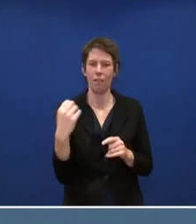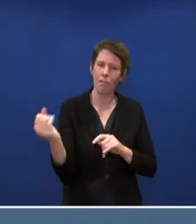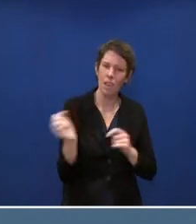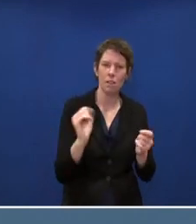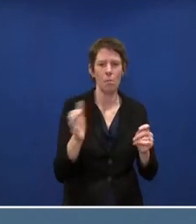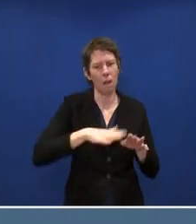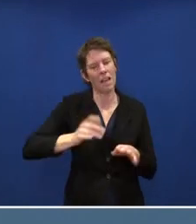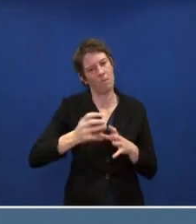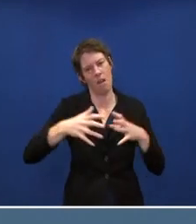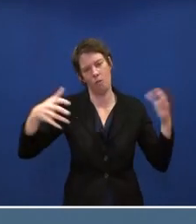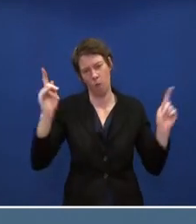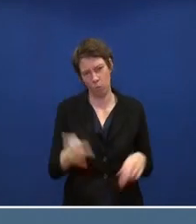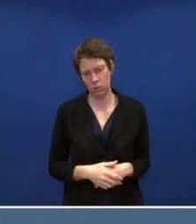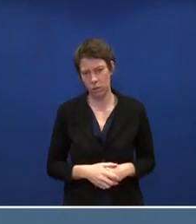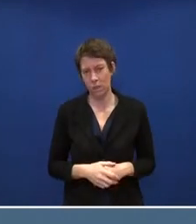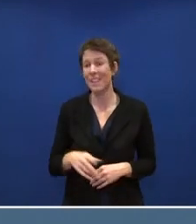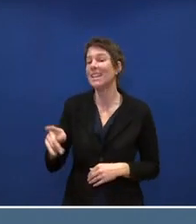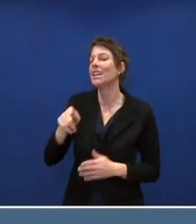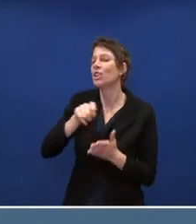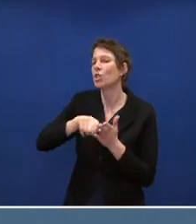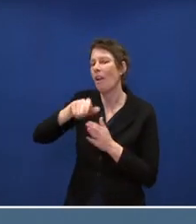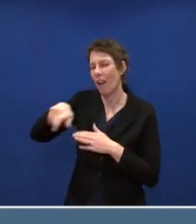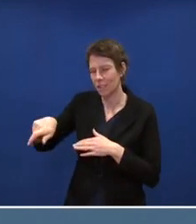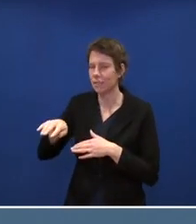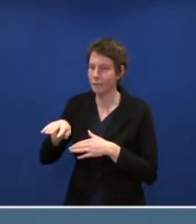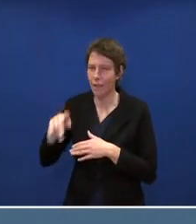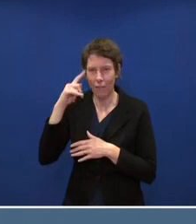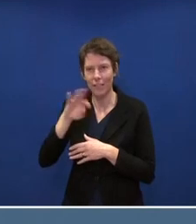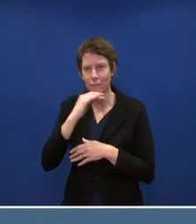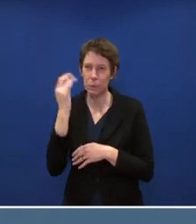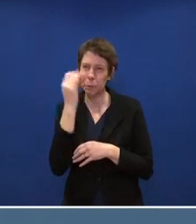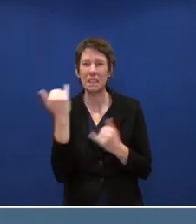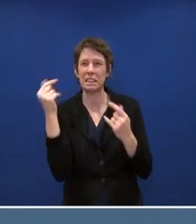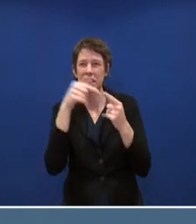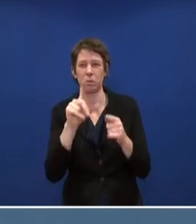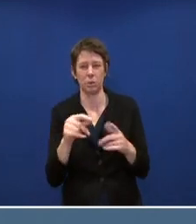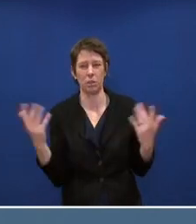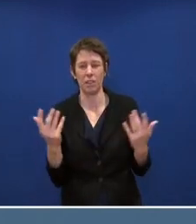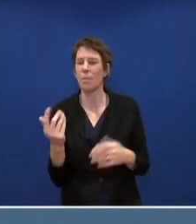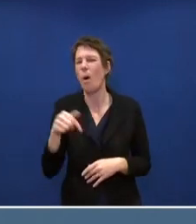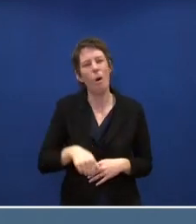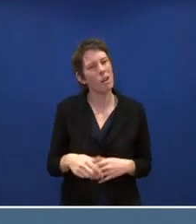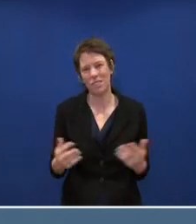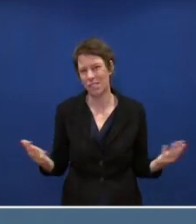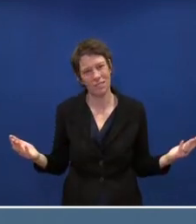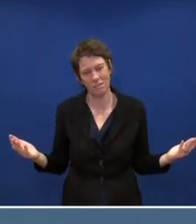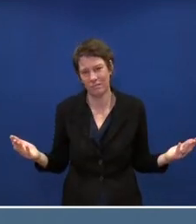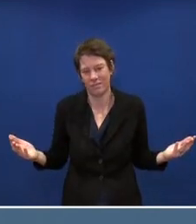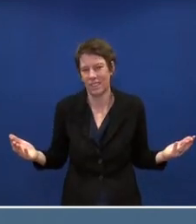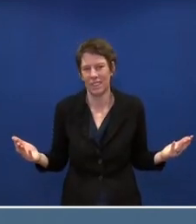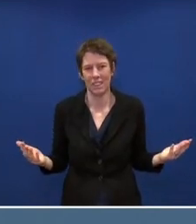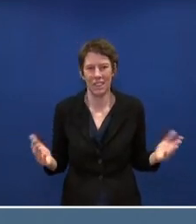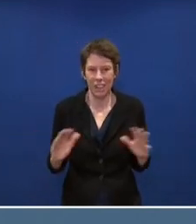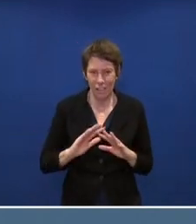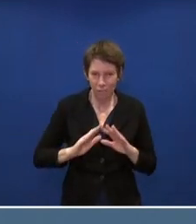Und ich weiß, dass die Frage viele Journalisten umtreibt, was bedeutet dieses Ziel? Wir können natürlich heute nicht da